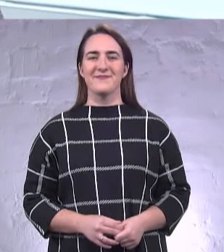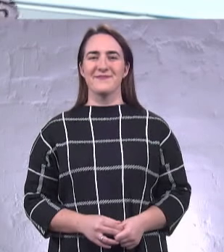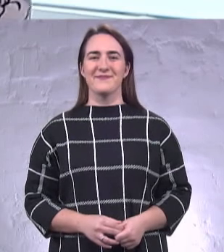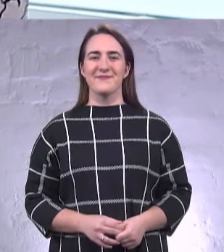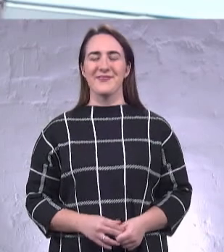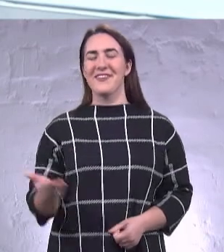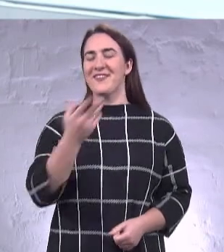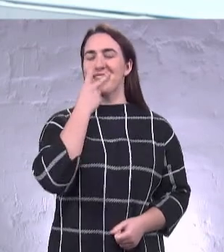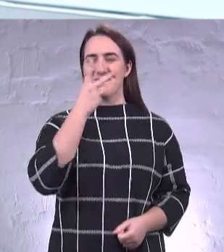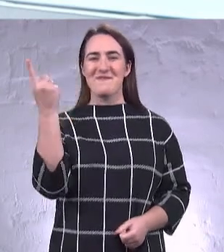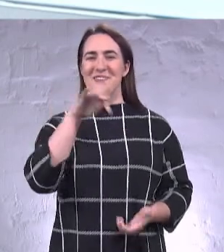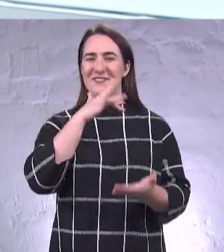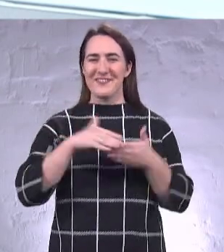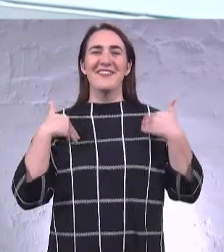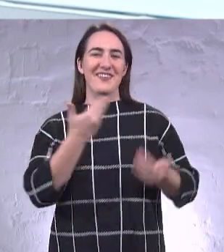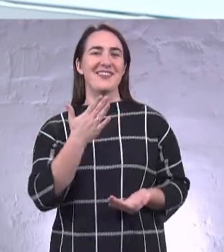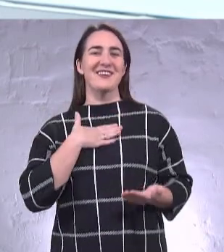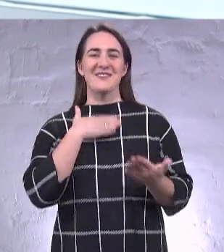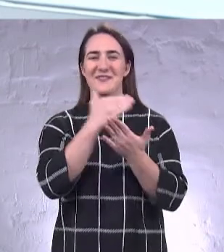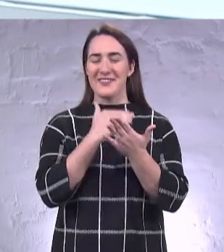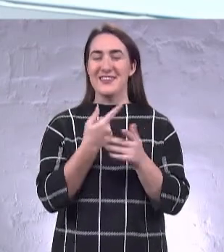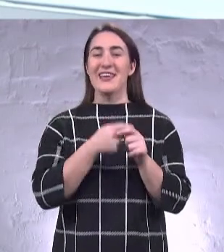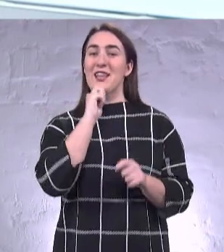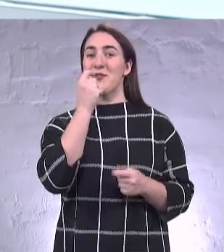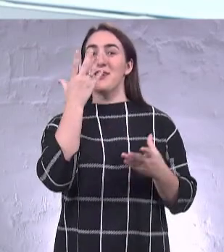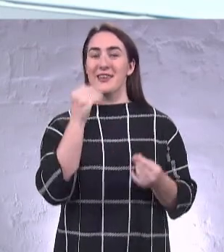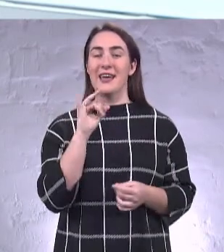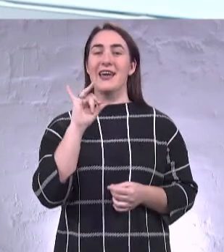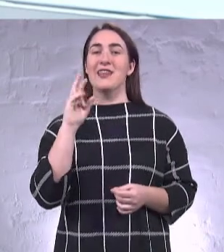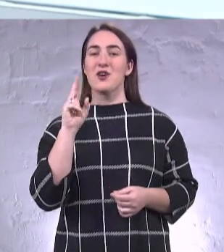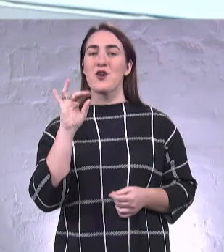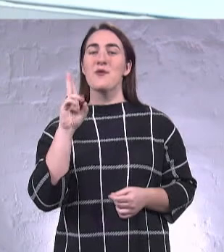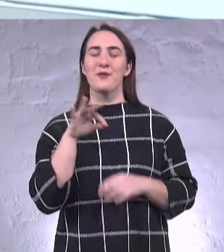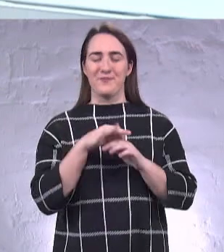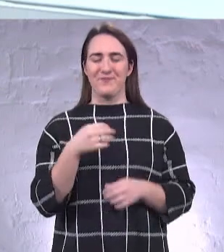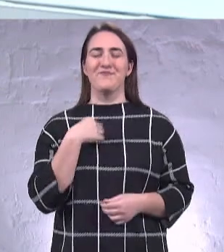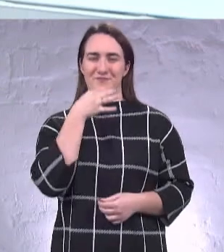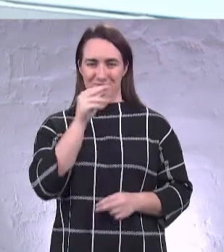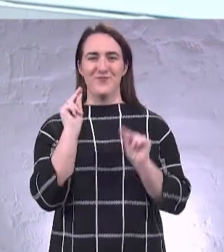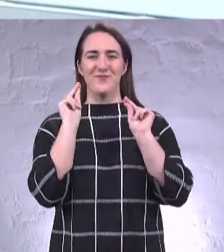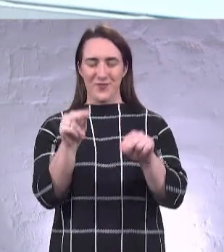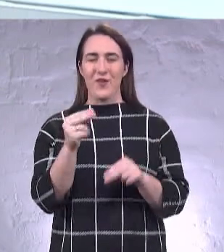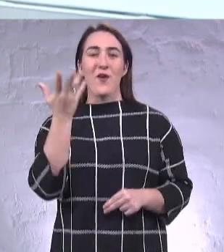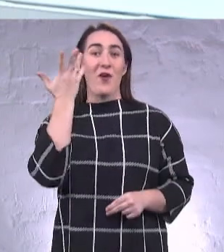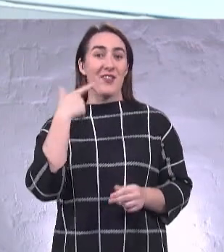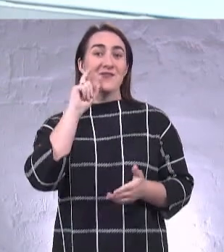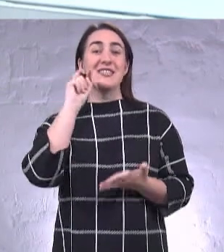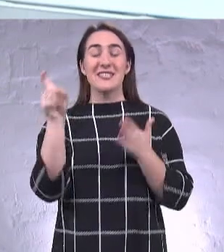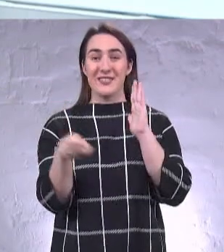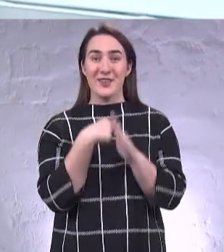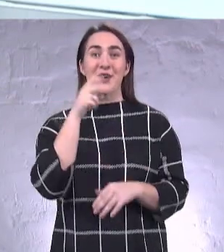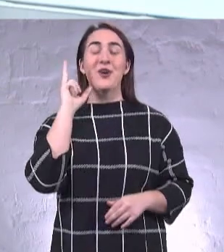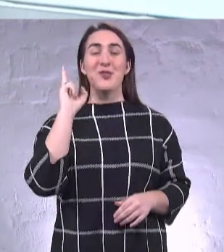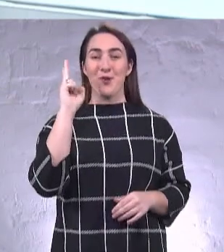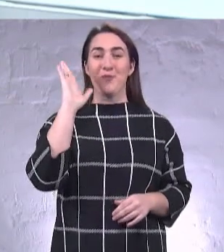Ви дивитесь о першій міській. Вітаю вас на нашому каналі. Це інтерв'ю дня у студії Ирина Кропко. Знаєте, зізнаюся чесно, тоді, коли взнала, хто буде